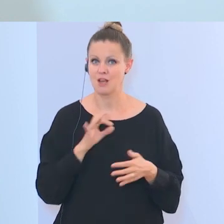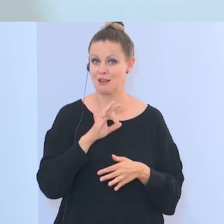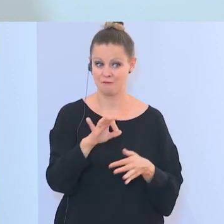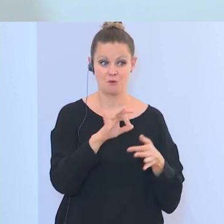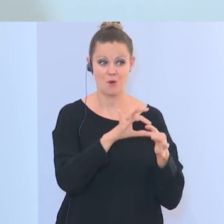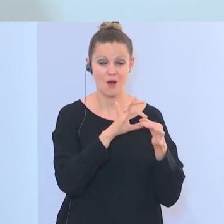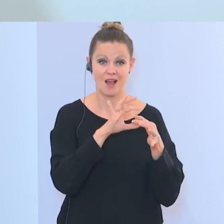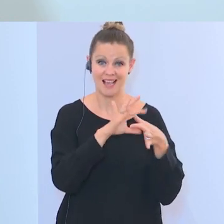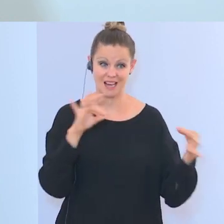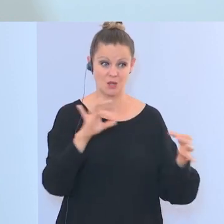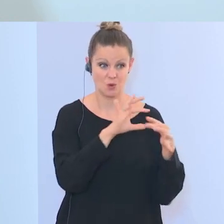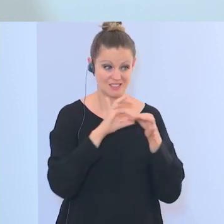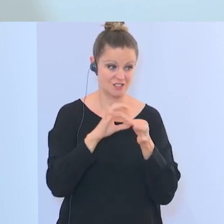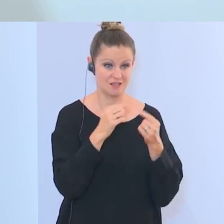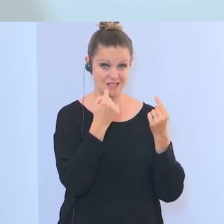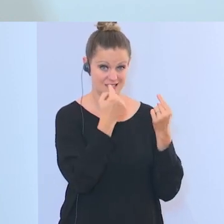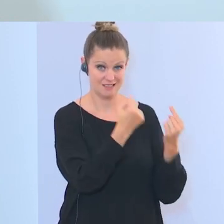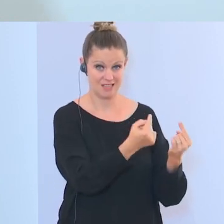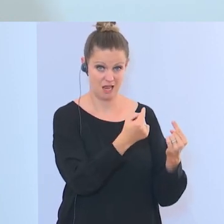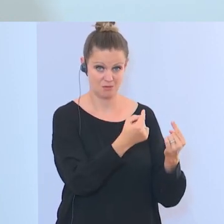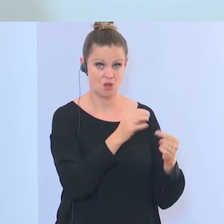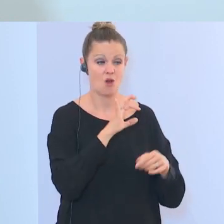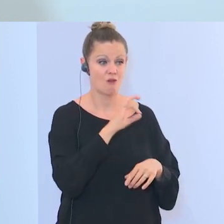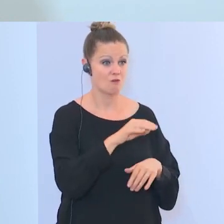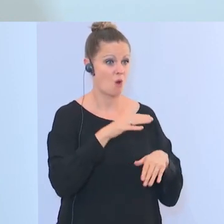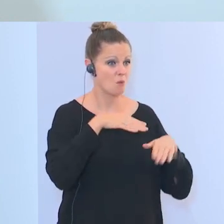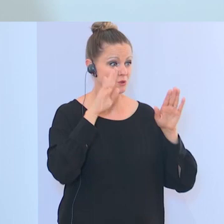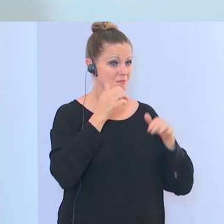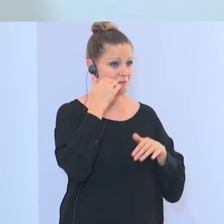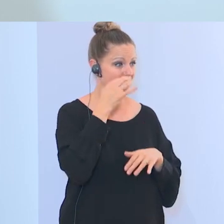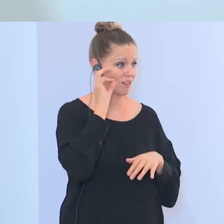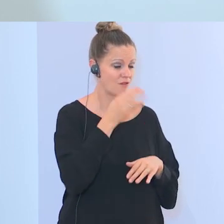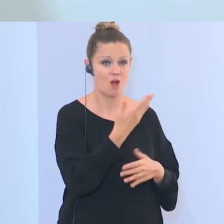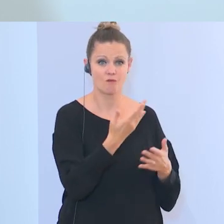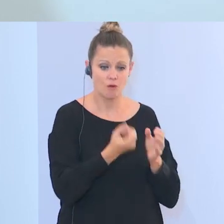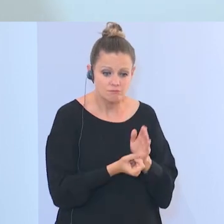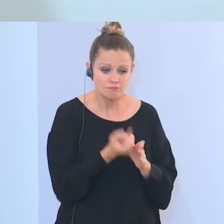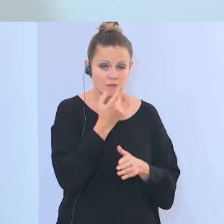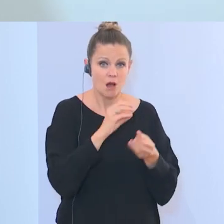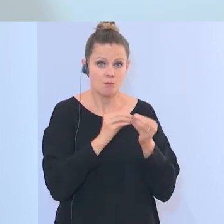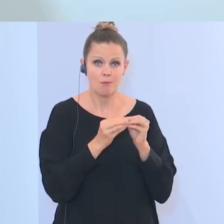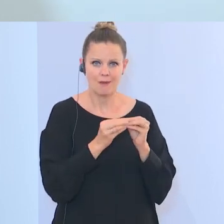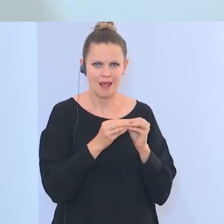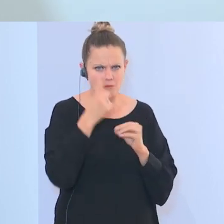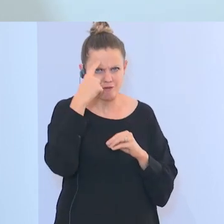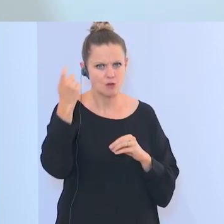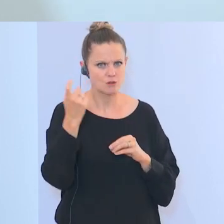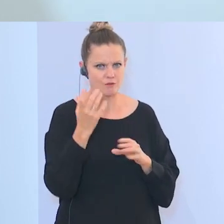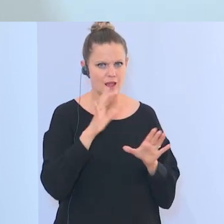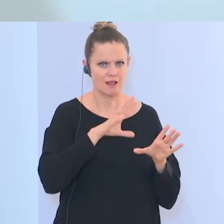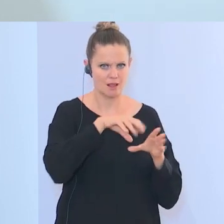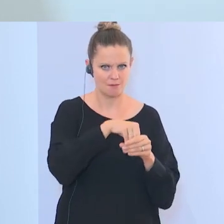Religionsgesellschaften selbst, für die Musliminnen und Muslime, wo sind problematische Ideologien, zum zweiten für die